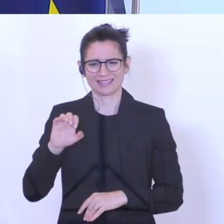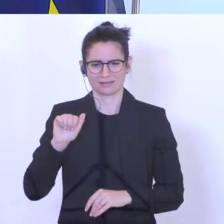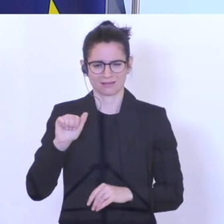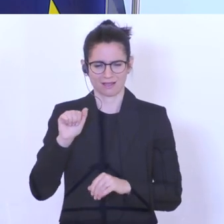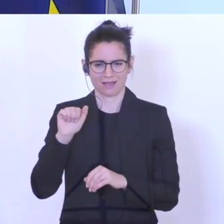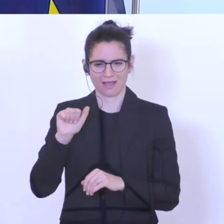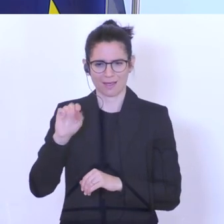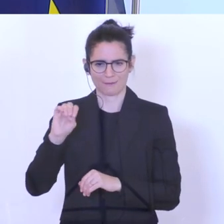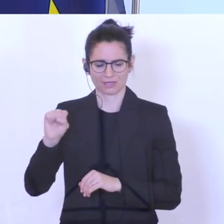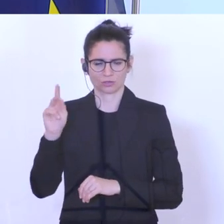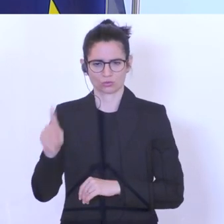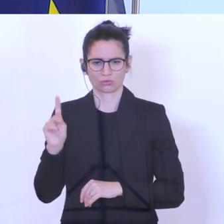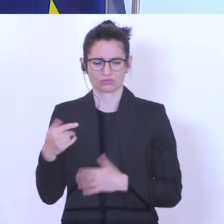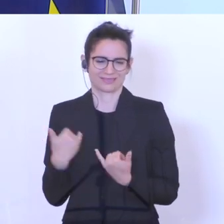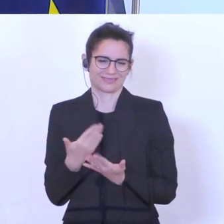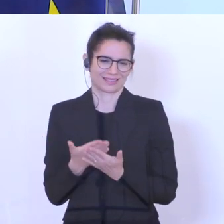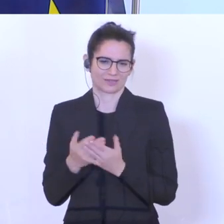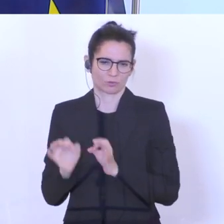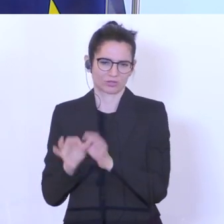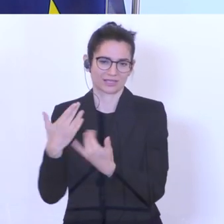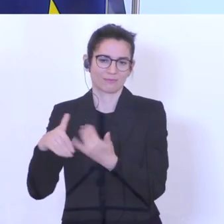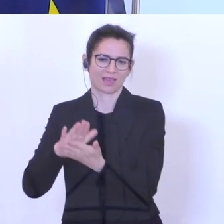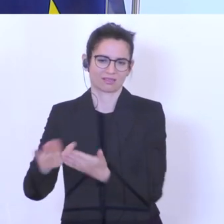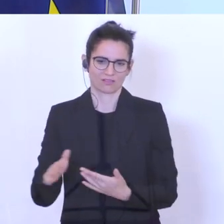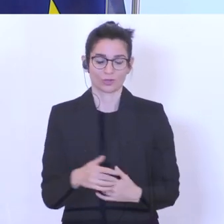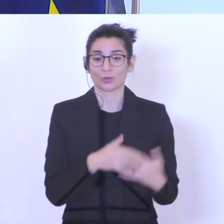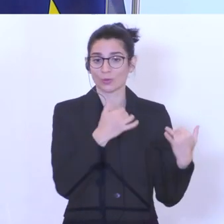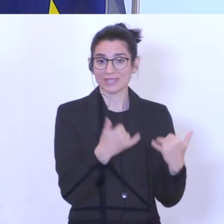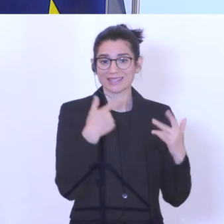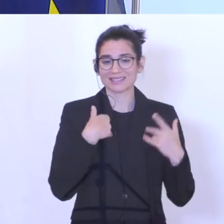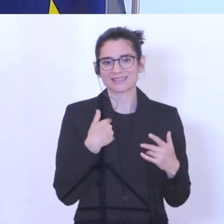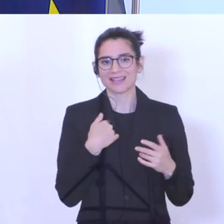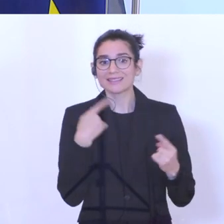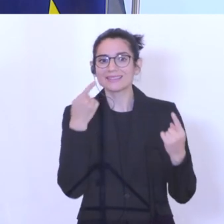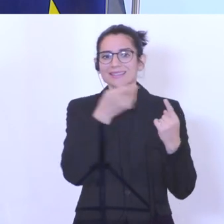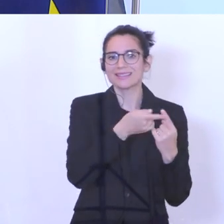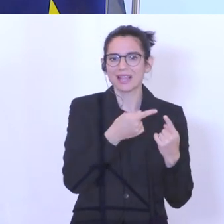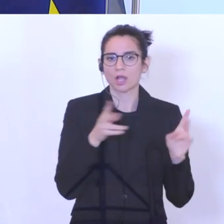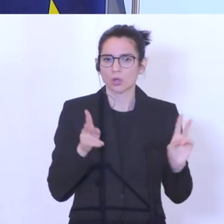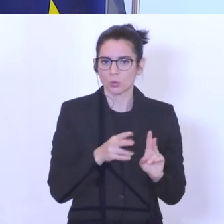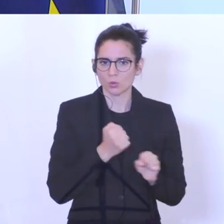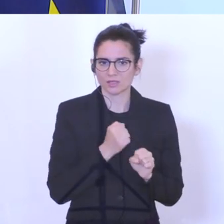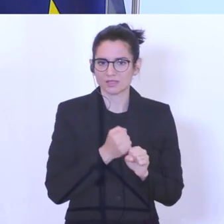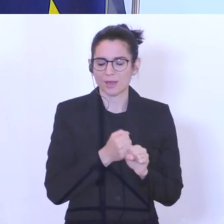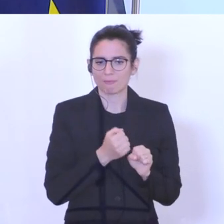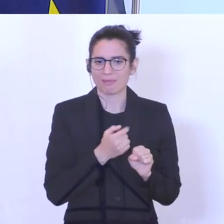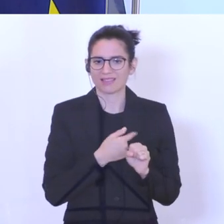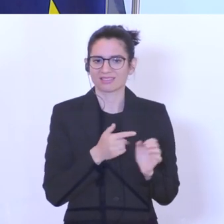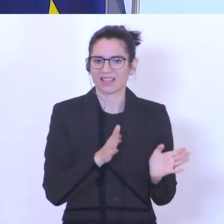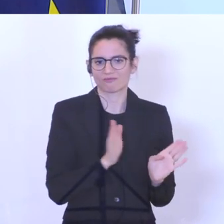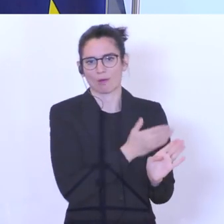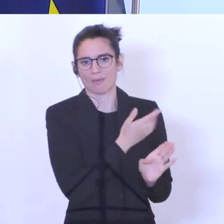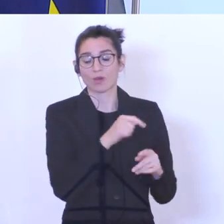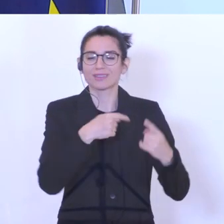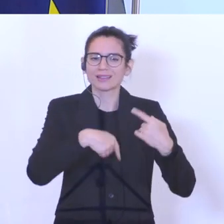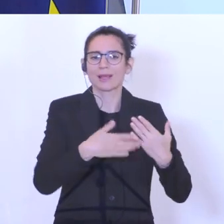vereinfacht und wichtig ist selbstverständlich, dass es in Richtung mehr Beschäftigung geht, aus der Kurzarbeit heraus in Richtung mehr Beschäftigung.